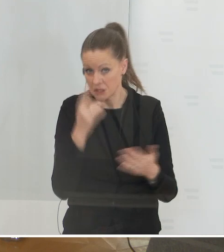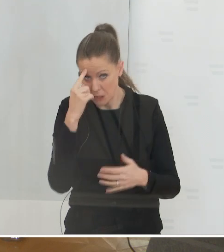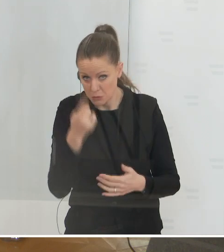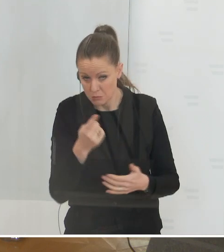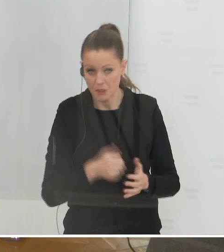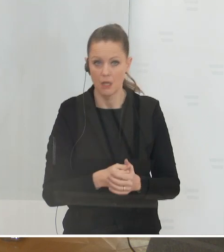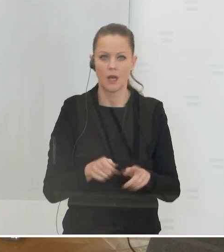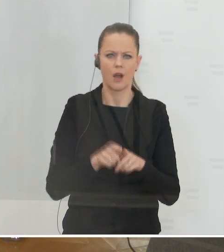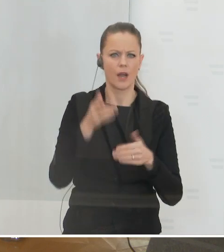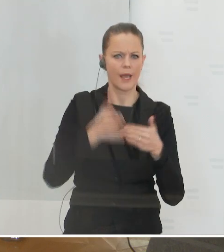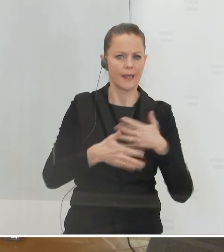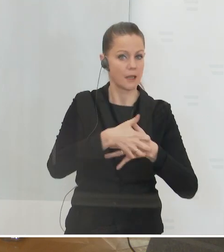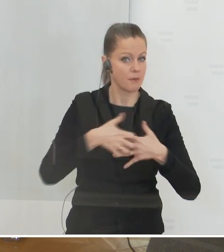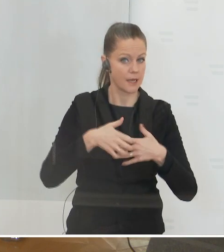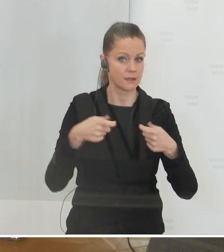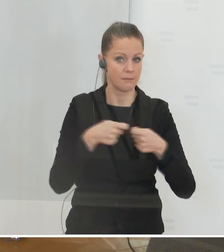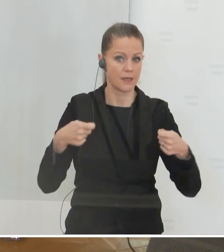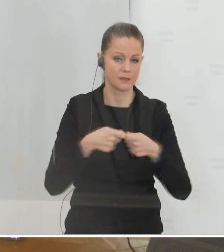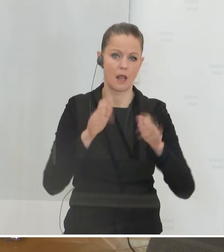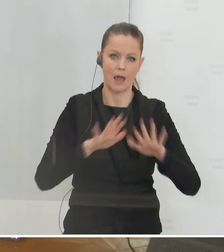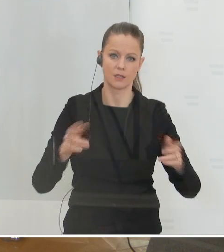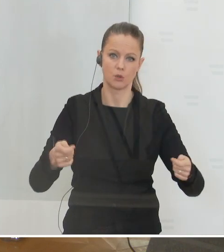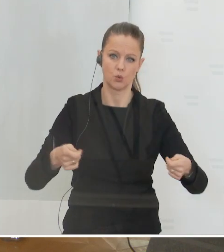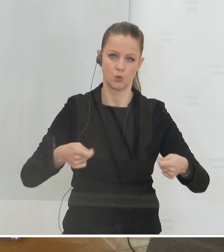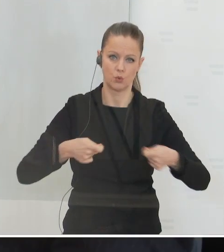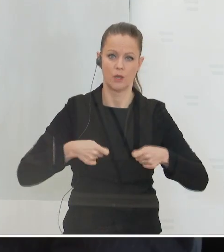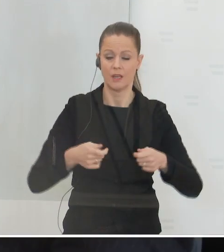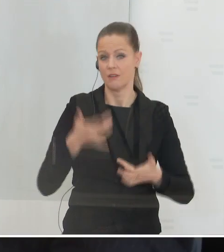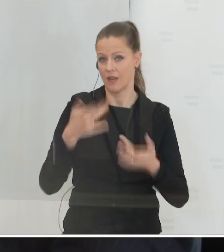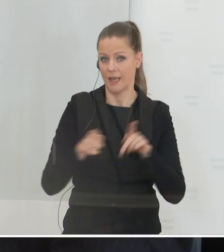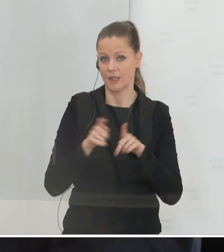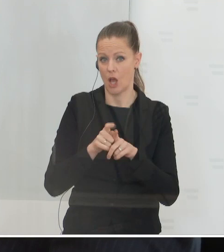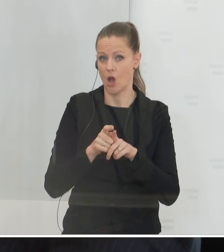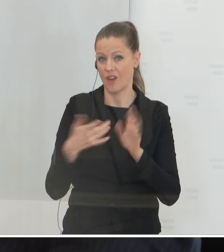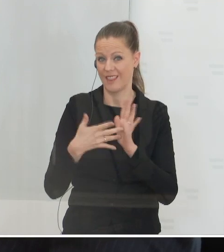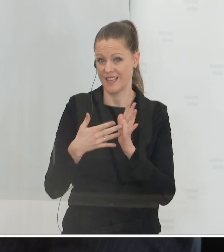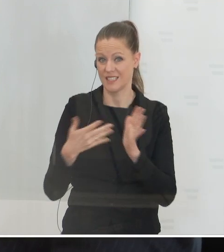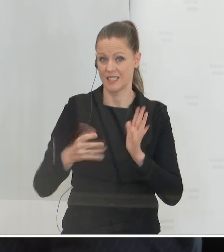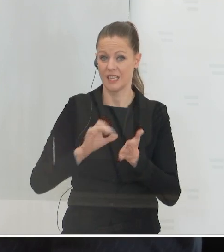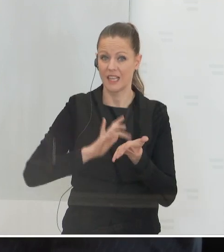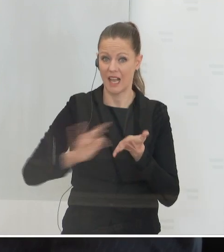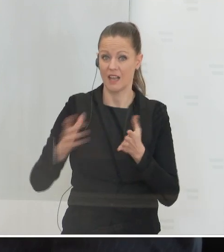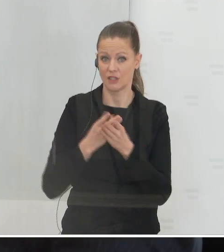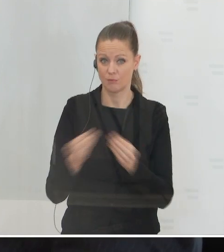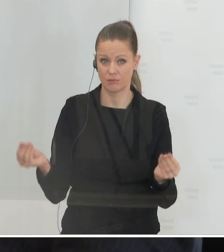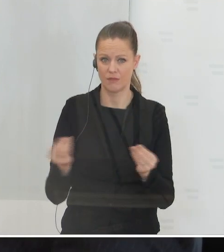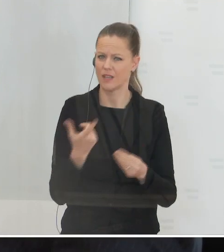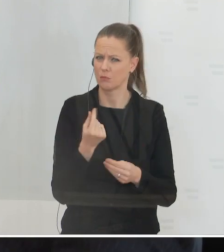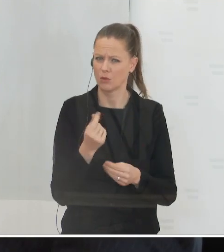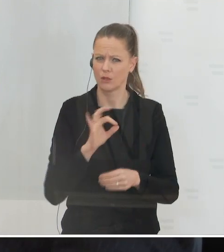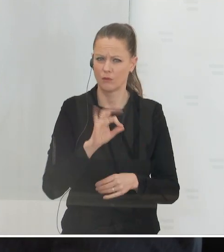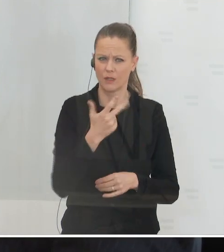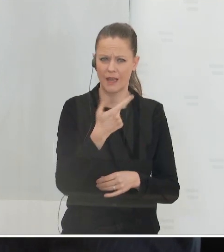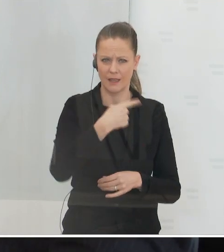gesagt, Ende März laufen Maßnahmen langsam aus, möglicherweise auch die Gratistests. Gibt es schon Überlegungen, was das für 3G am Arbeitsplatz